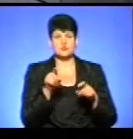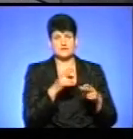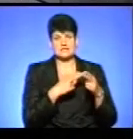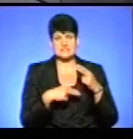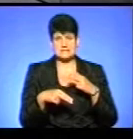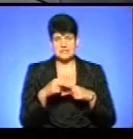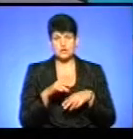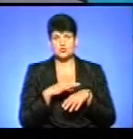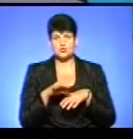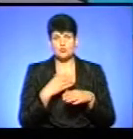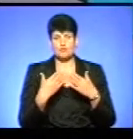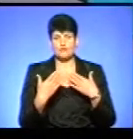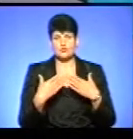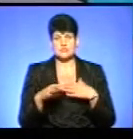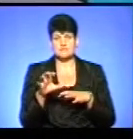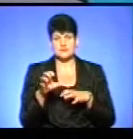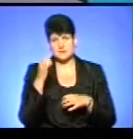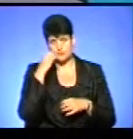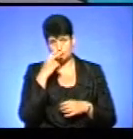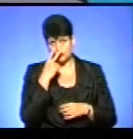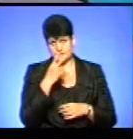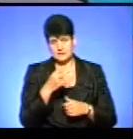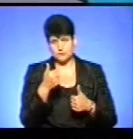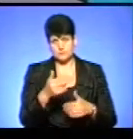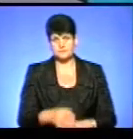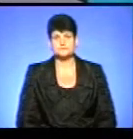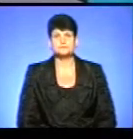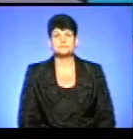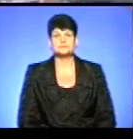поводження з тваринами. Дякую, що дивилися на все добре. Дякую.